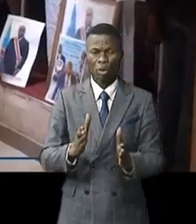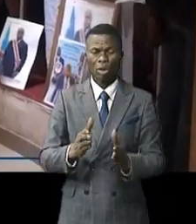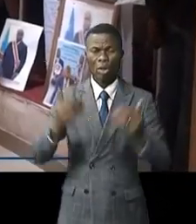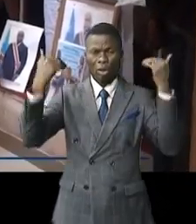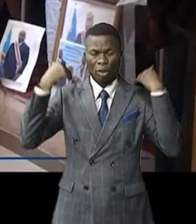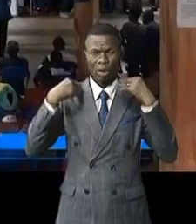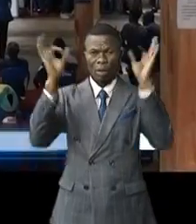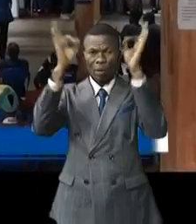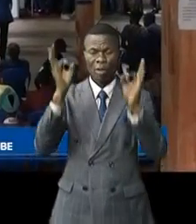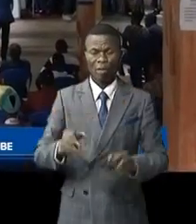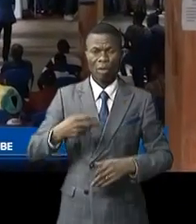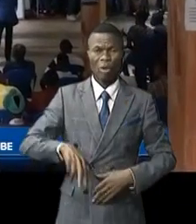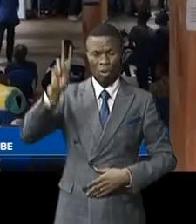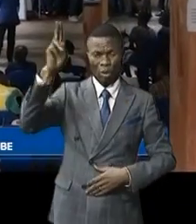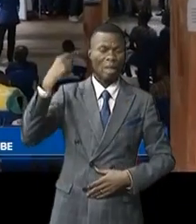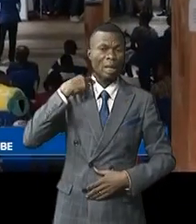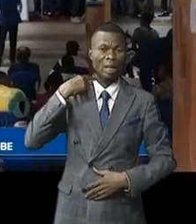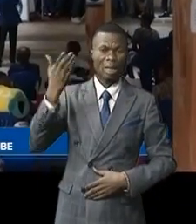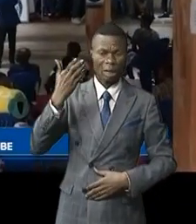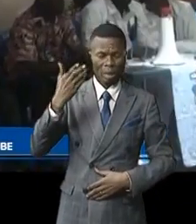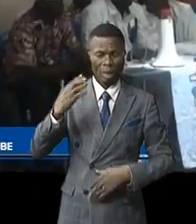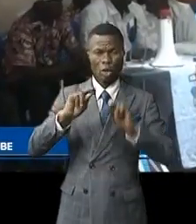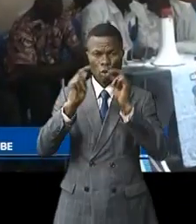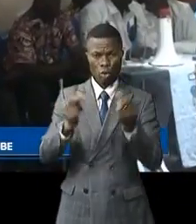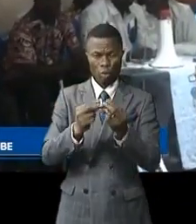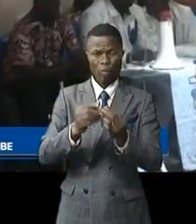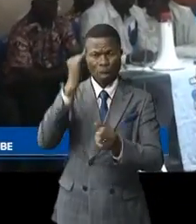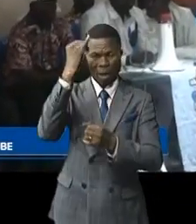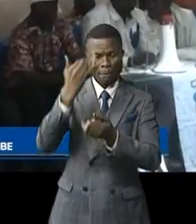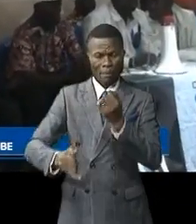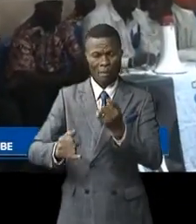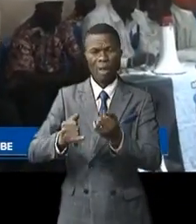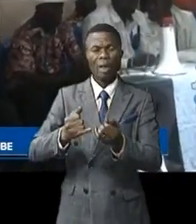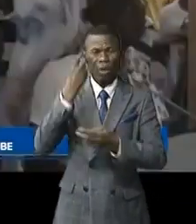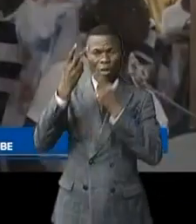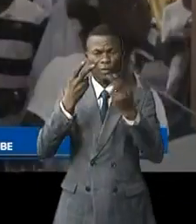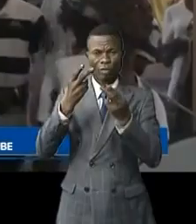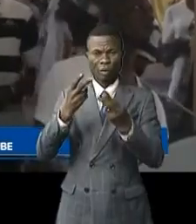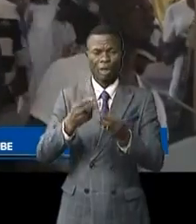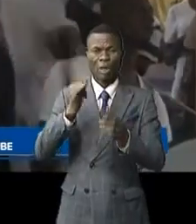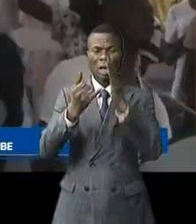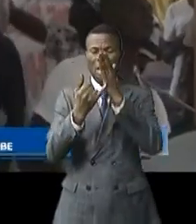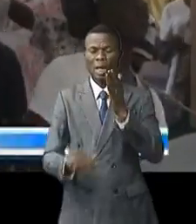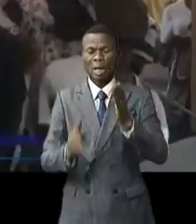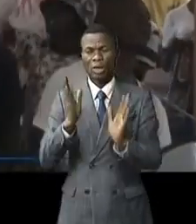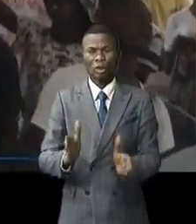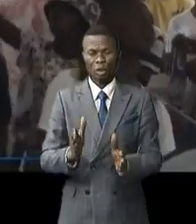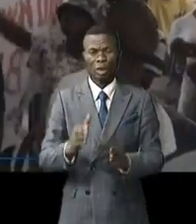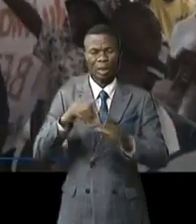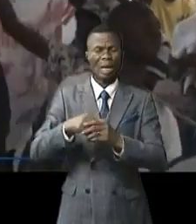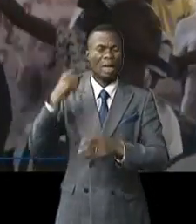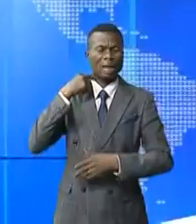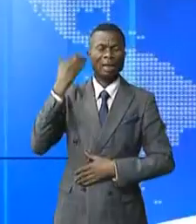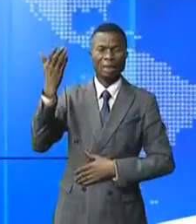dirigeants de la fédération de l'IDPS à Kéngé ont constitué la dernière étape de la visite de l'ingénieur Patoukoulé-Canada dans cette